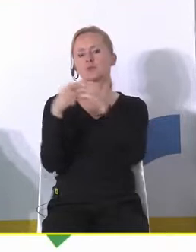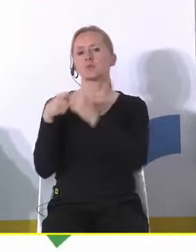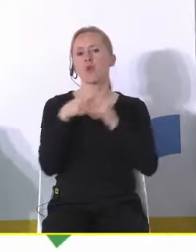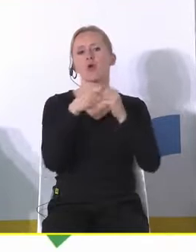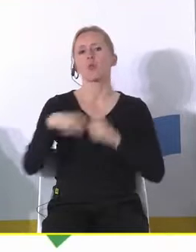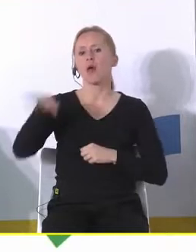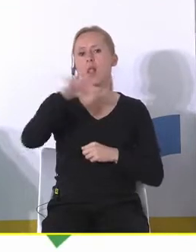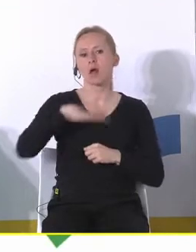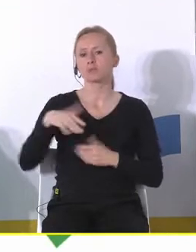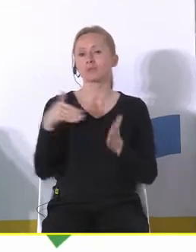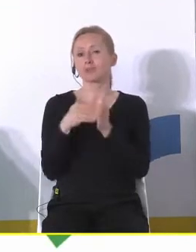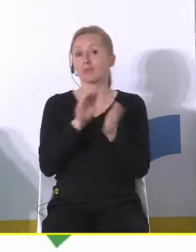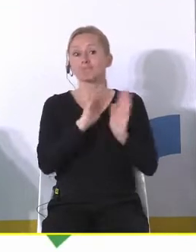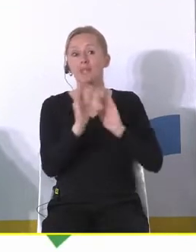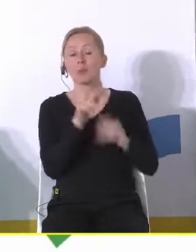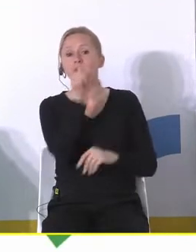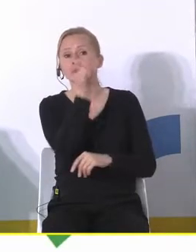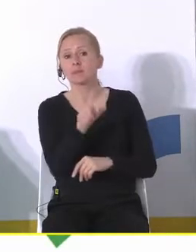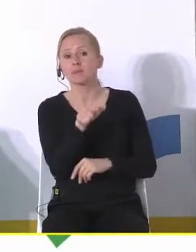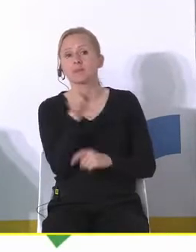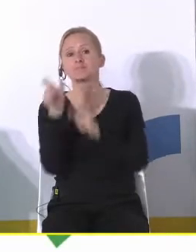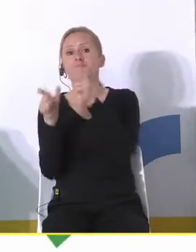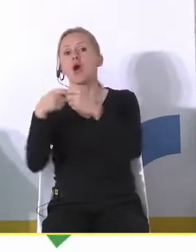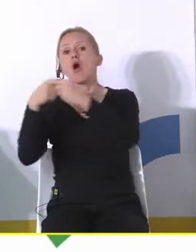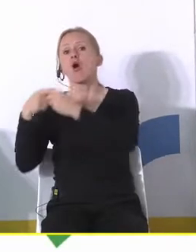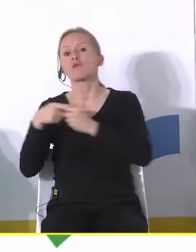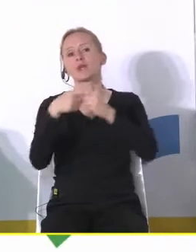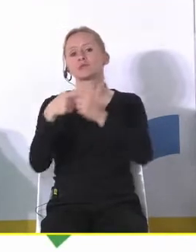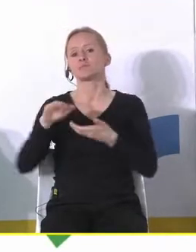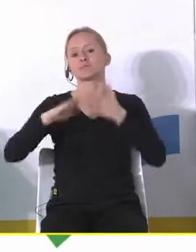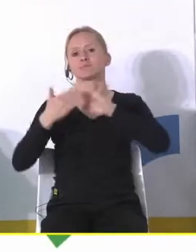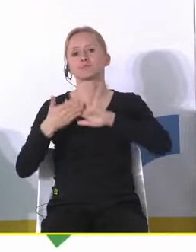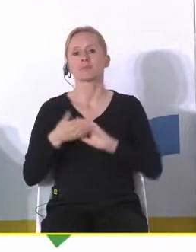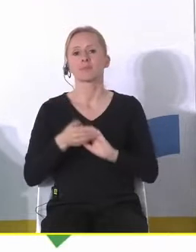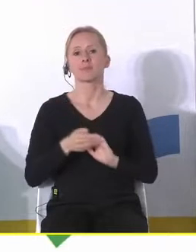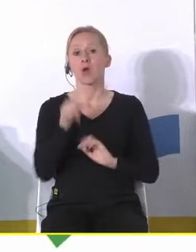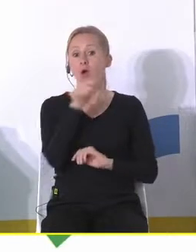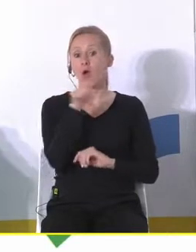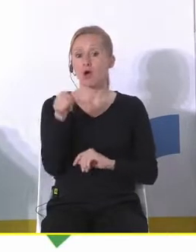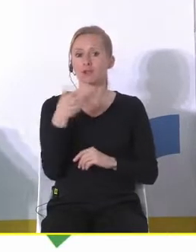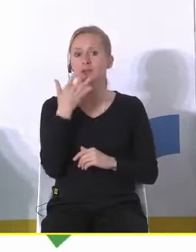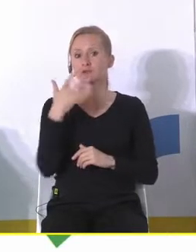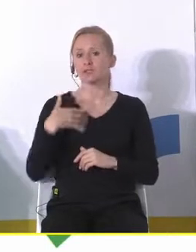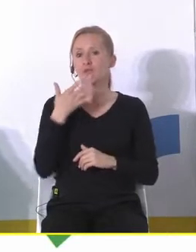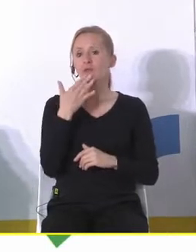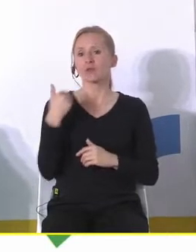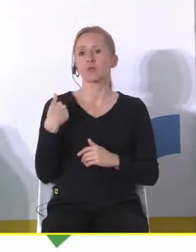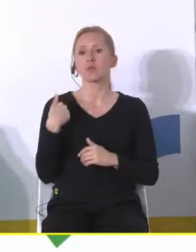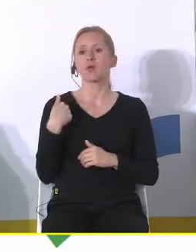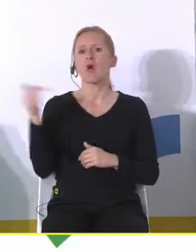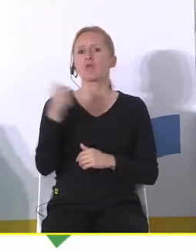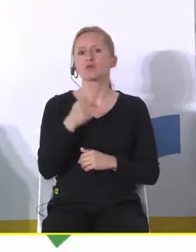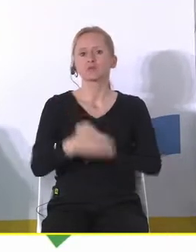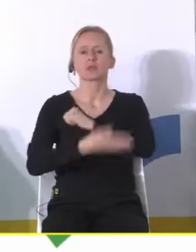czyli musicie zadbać o więzi wspólnotowe one oczywiście tak jak już wcześniej wspominałem muszą